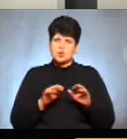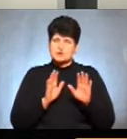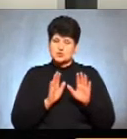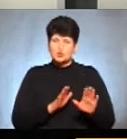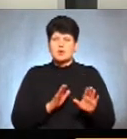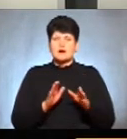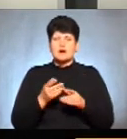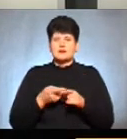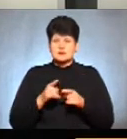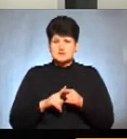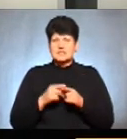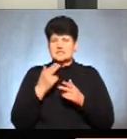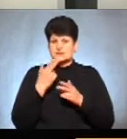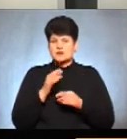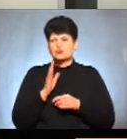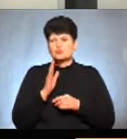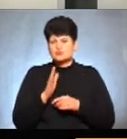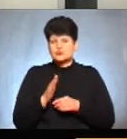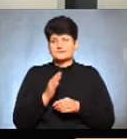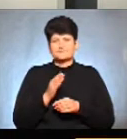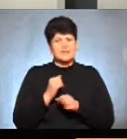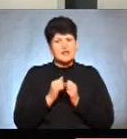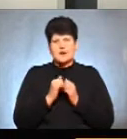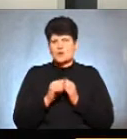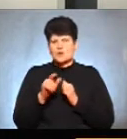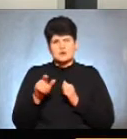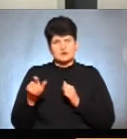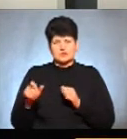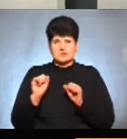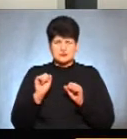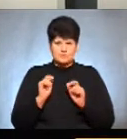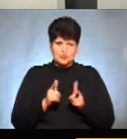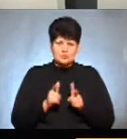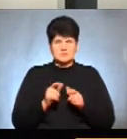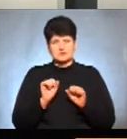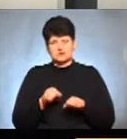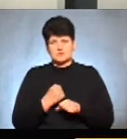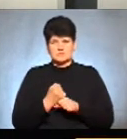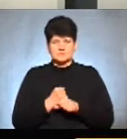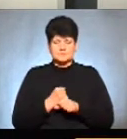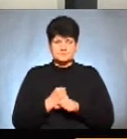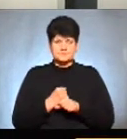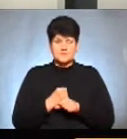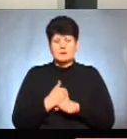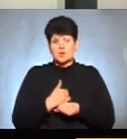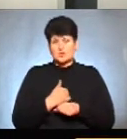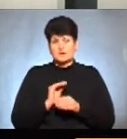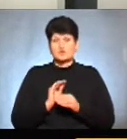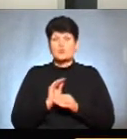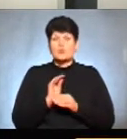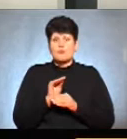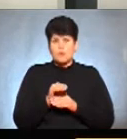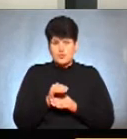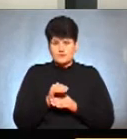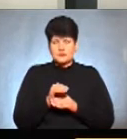не каждая людина на це погодиться чи наважиться. Я би хотів, якщо можна, доповнити